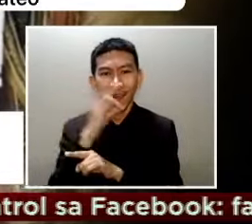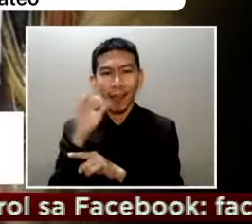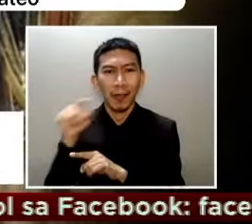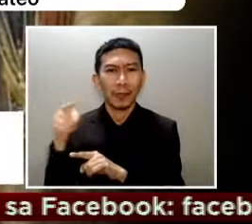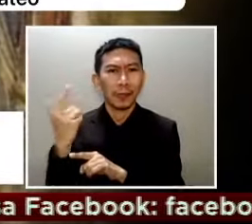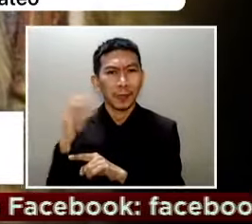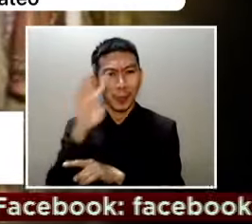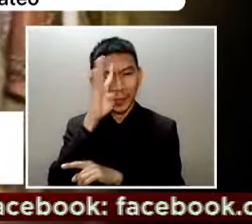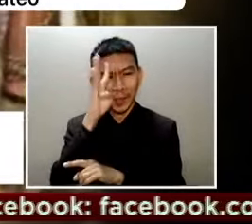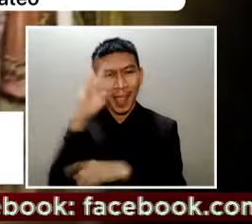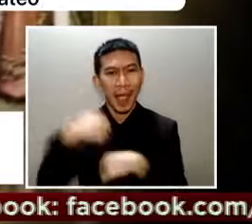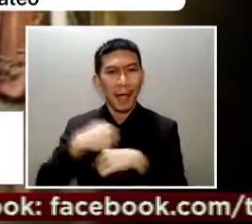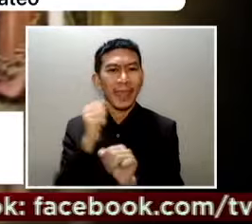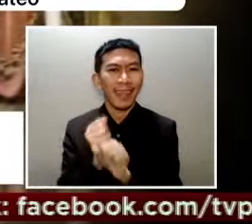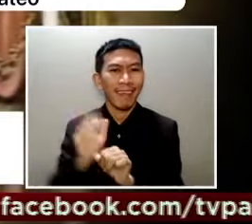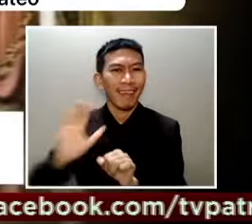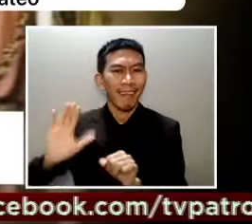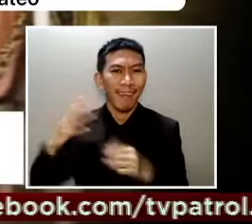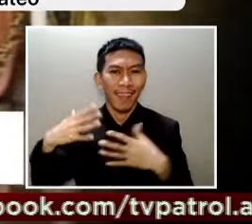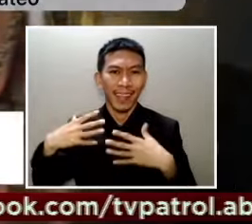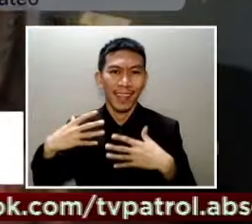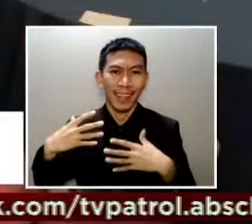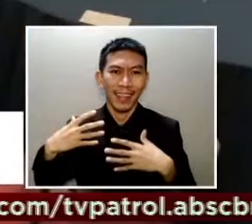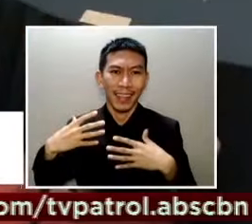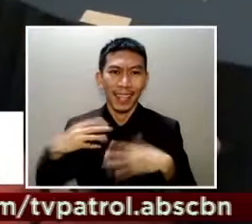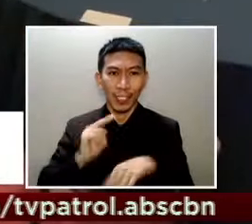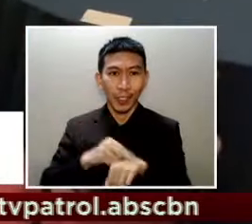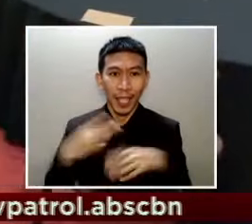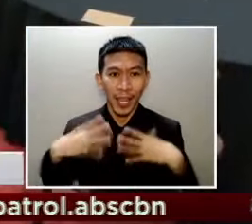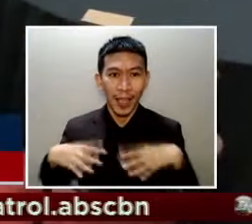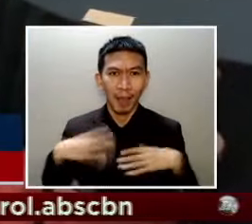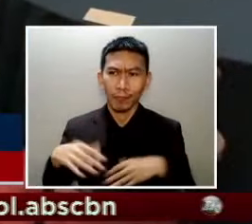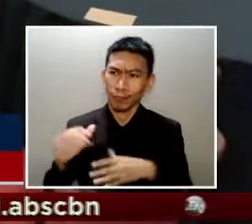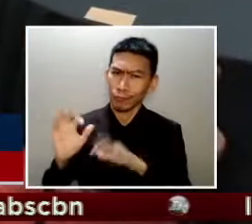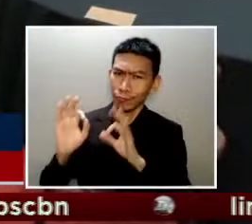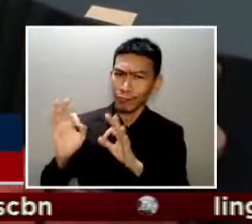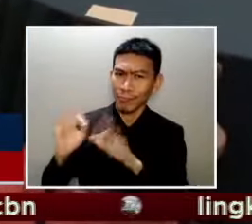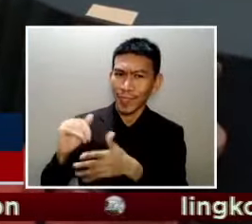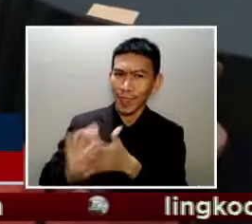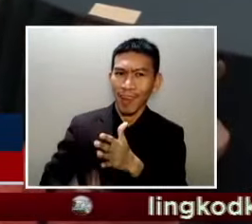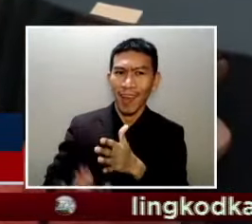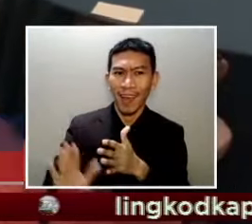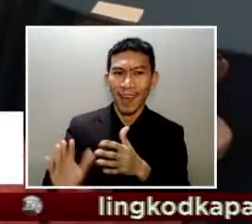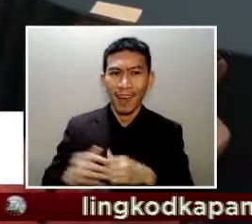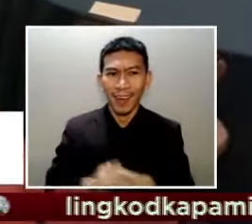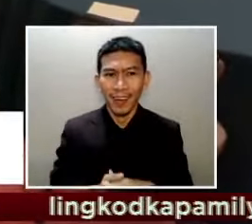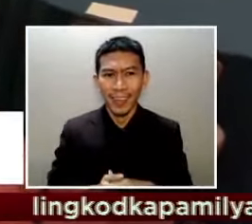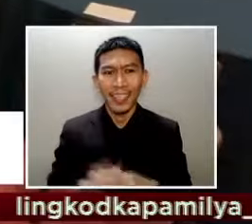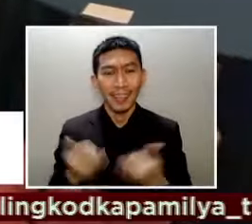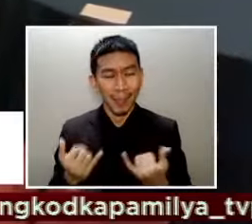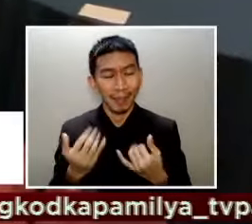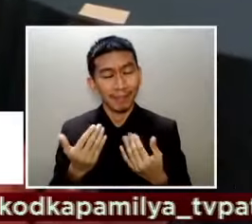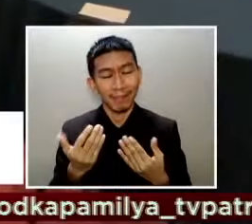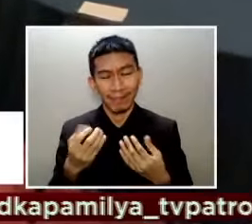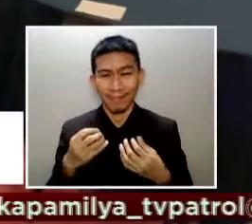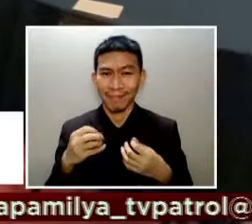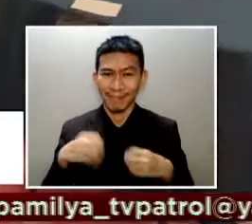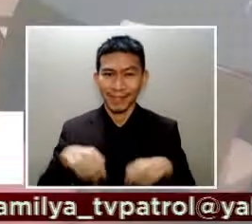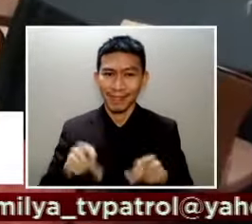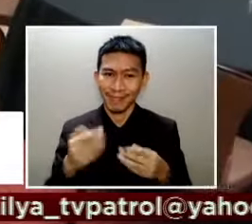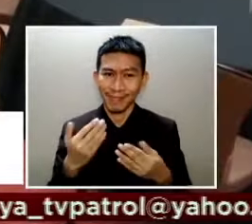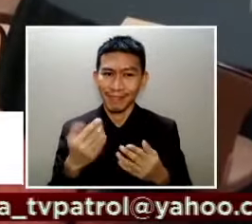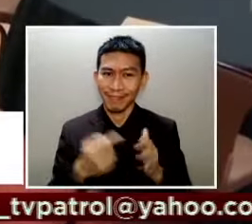kanyang national costume. He is good and he is a student. I wanted to give you this opportunity to show himself.